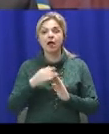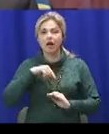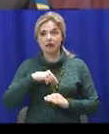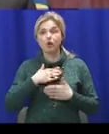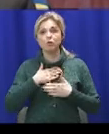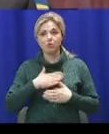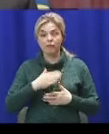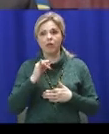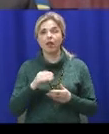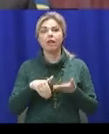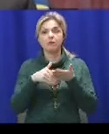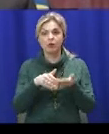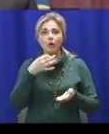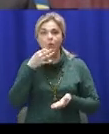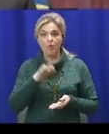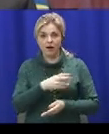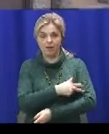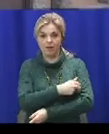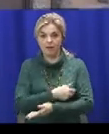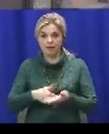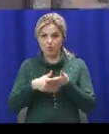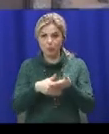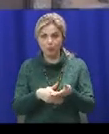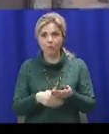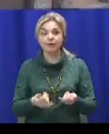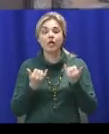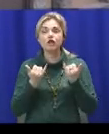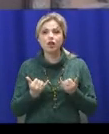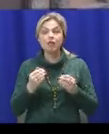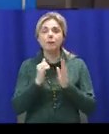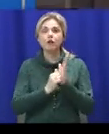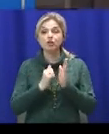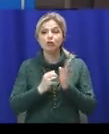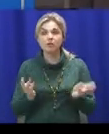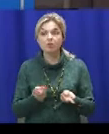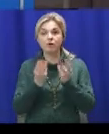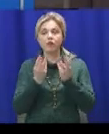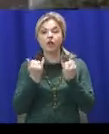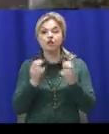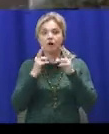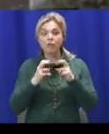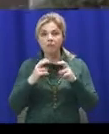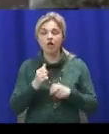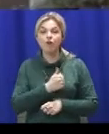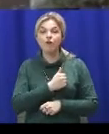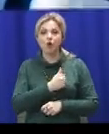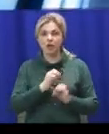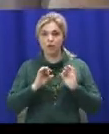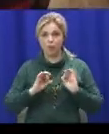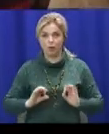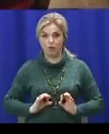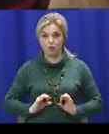кваліфікована медична допомога. Нині причина займання з'ясовує військова прокуратура Миколаївського гарнізону.